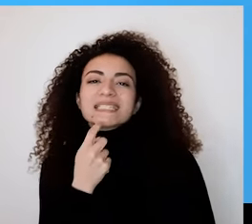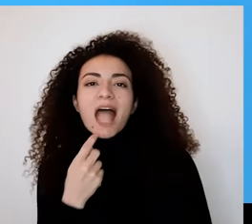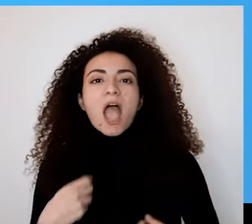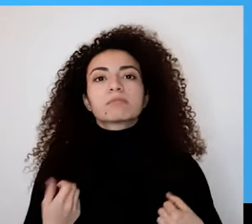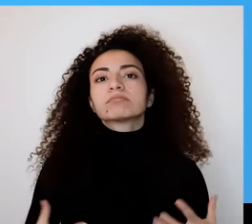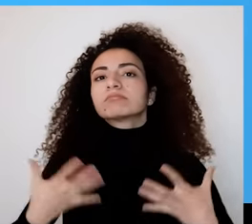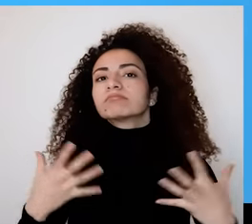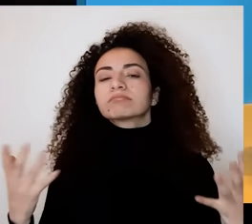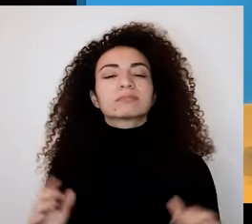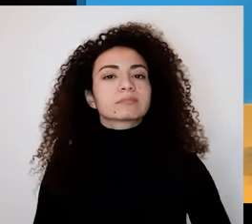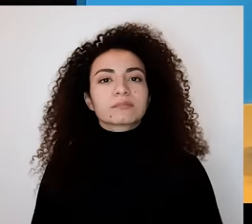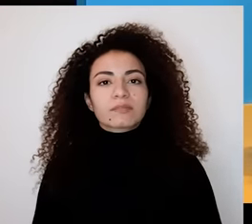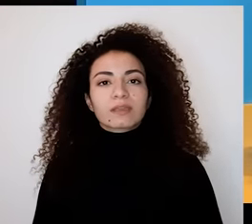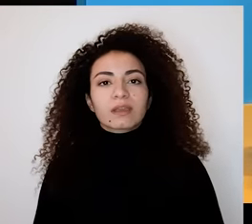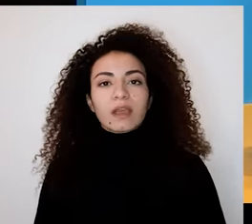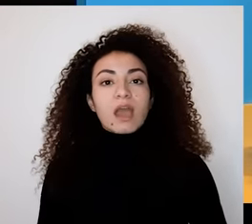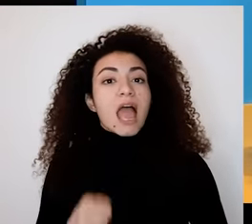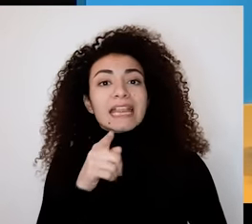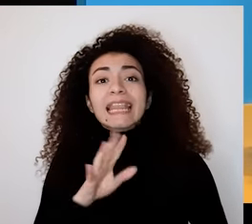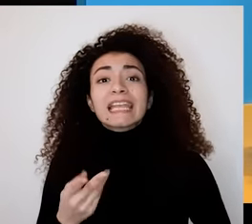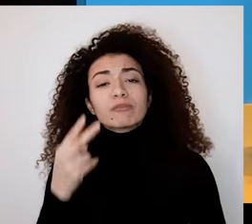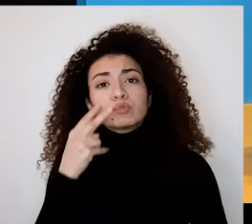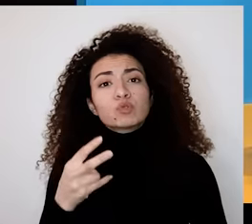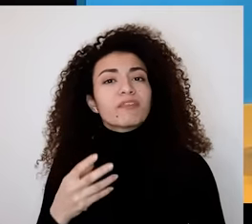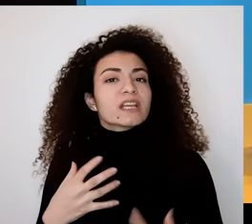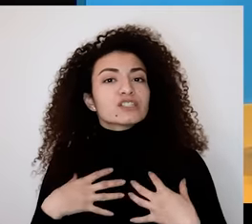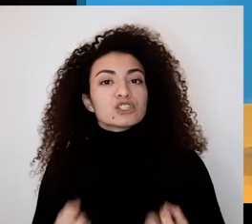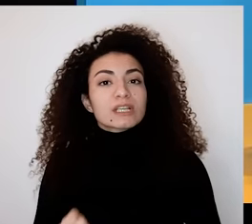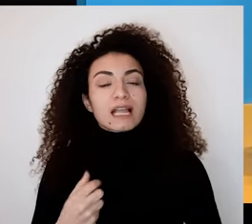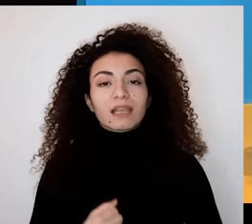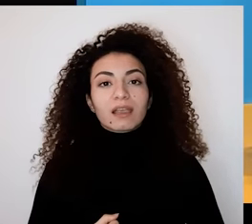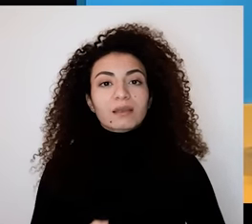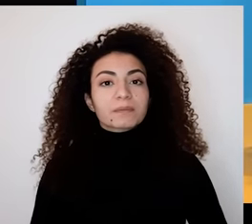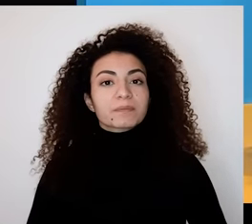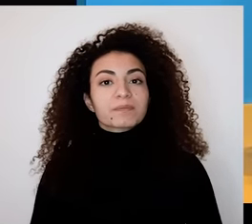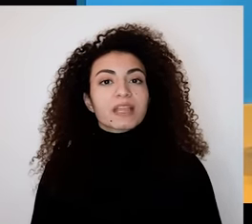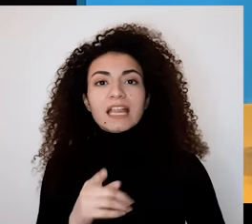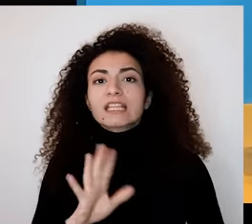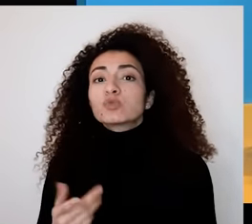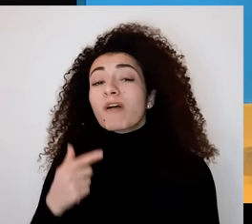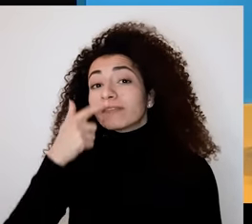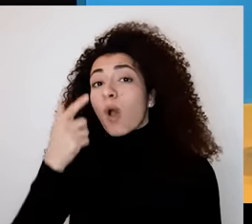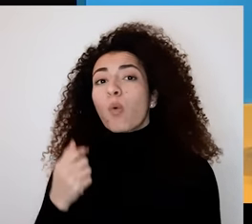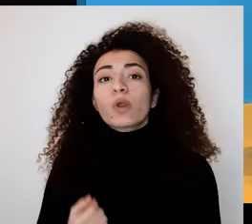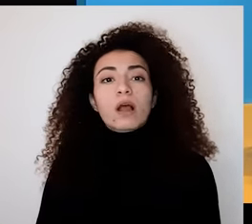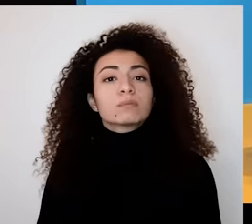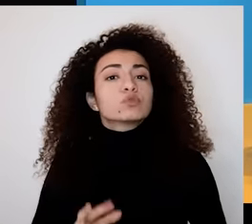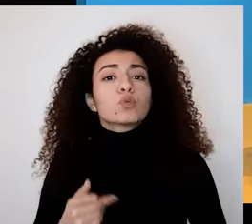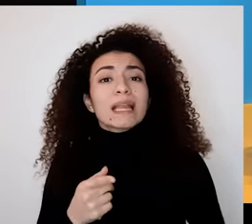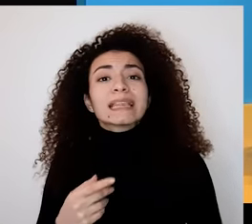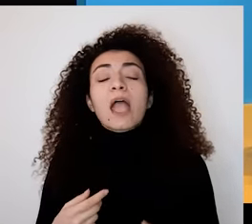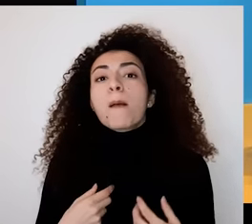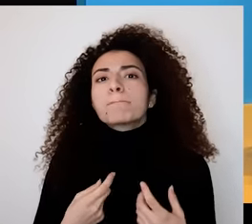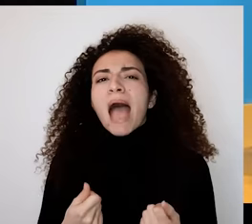بخجر من إظهار أنوستي وإنت شو نظرتك لجسدك؟ شو الأمور اللي بتحبيها وبتفتخري فيها؟ وشو الأمور اللي